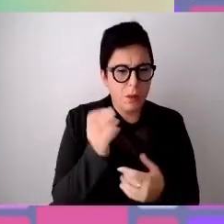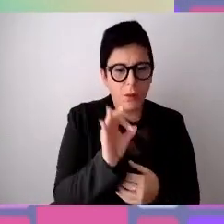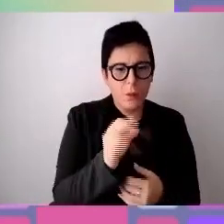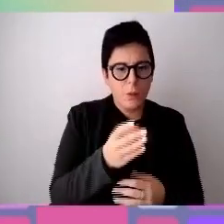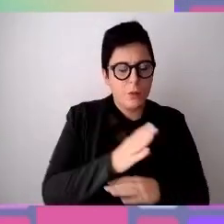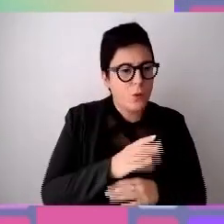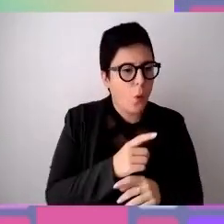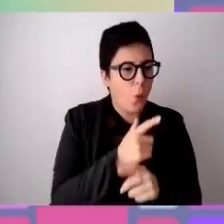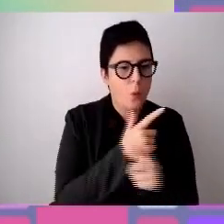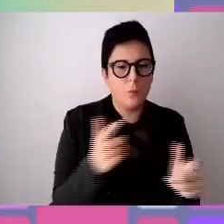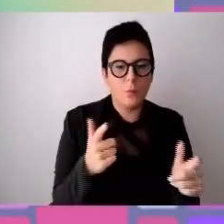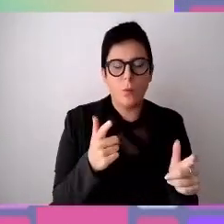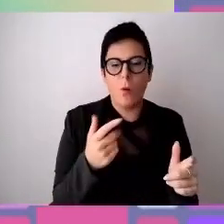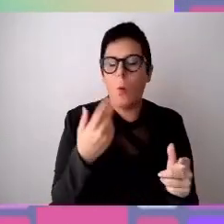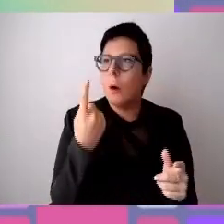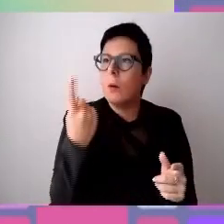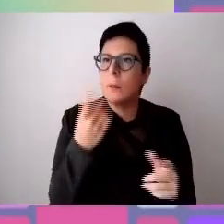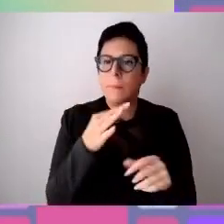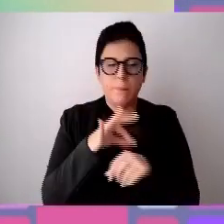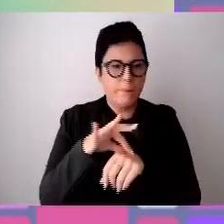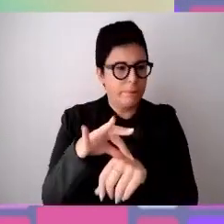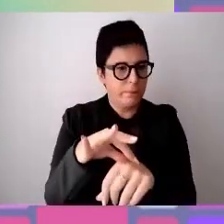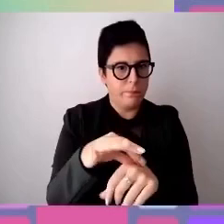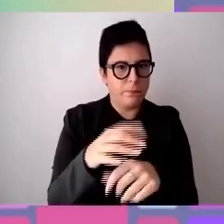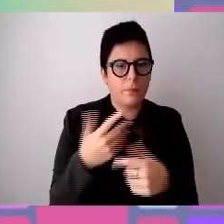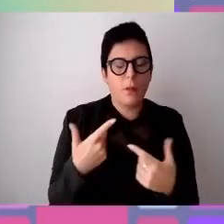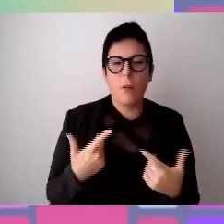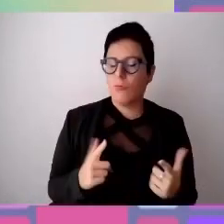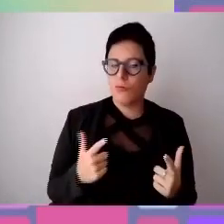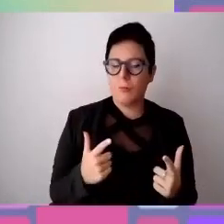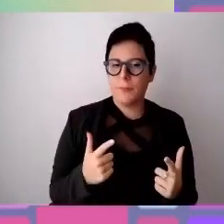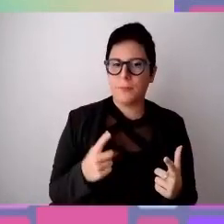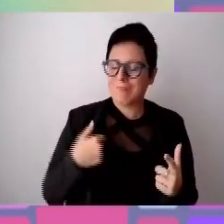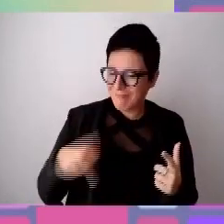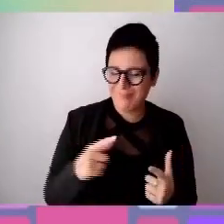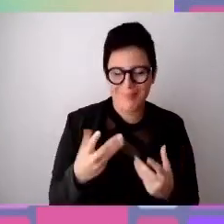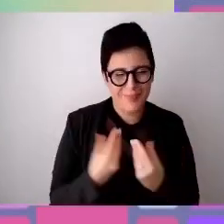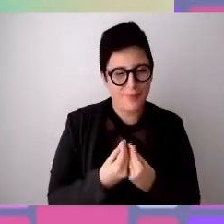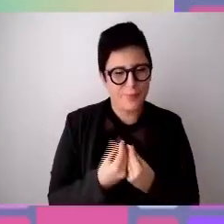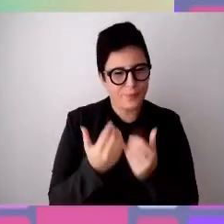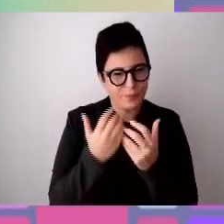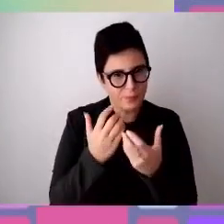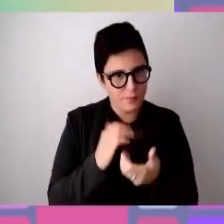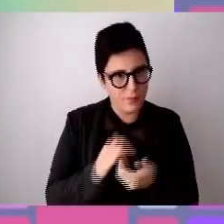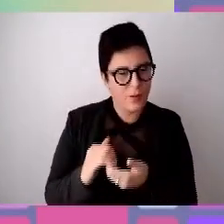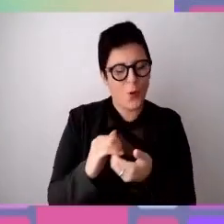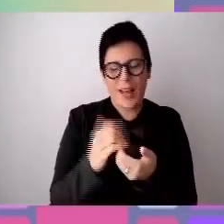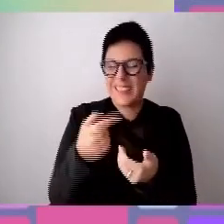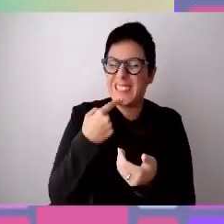accompagnamento. E quindi nel 2009, io con l'organizzazione che è alla Milano,